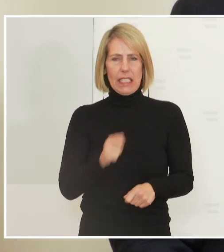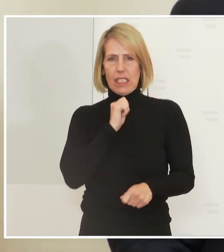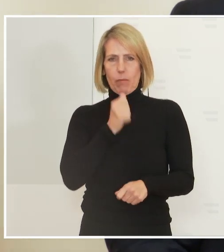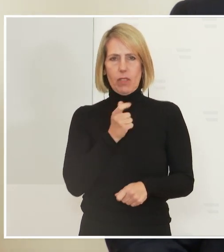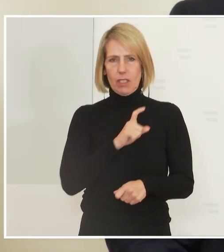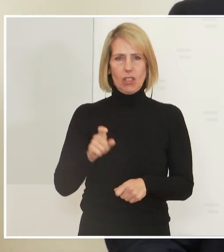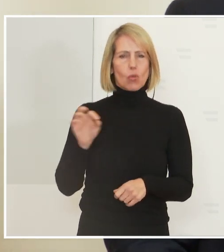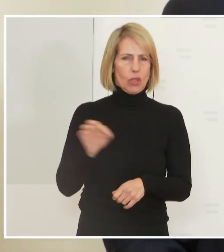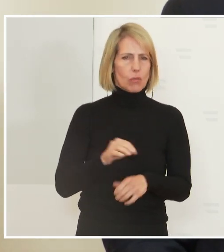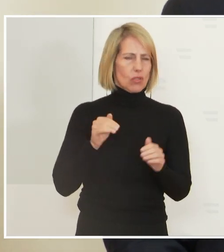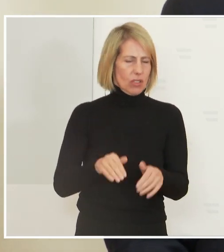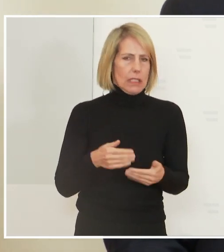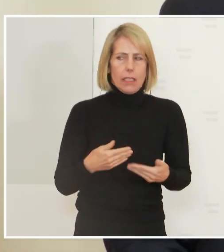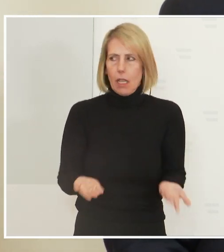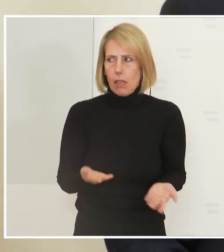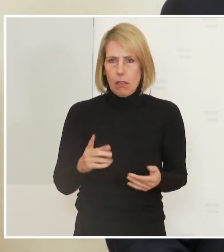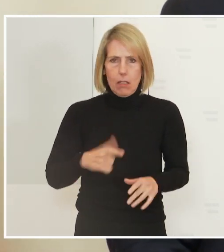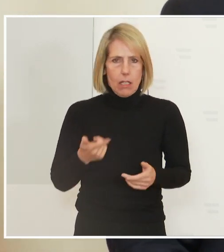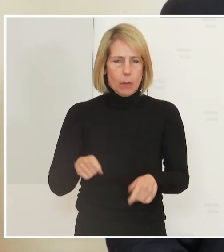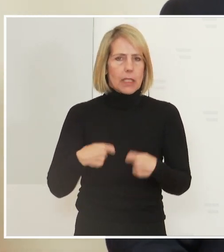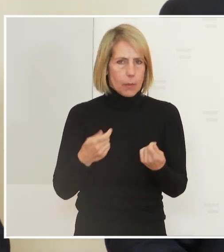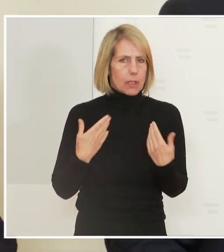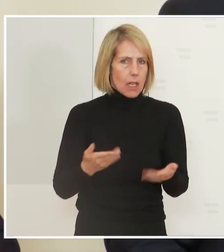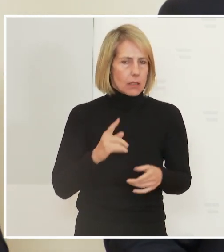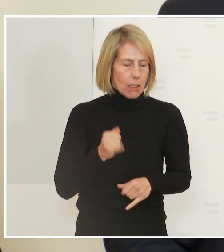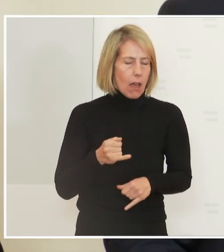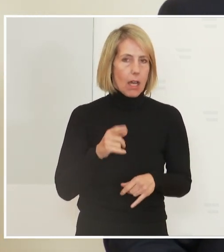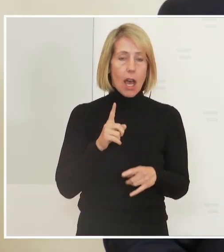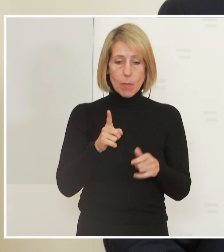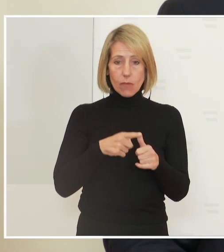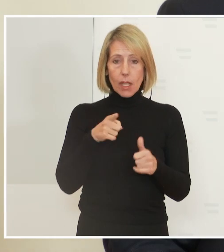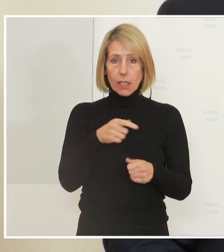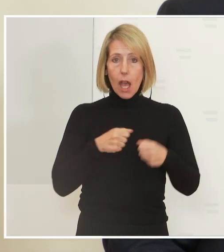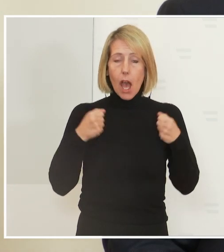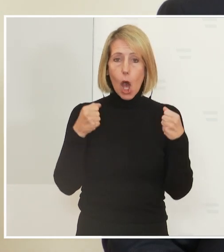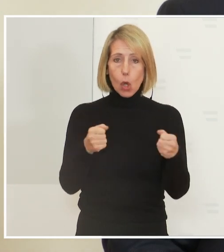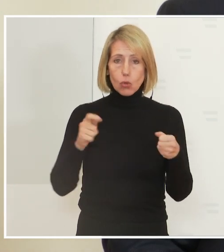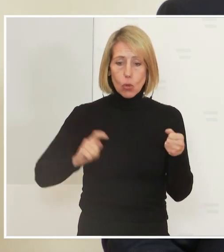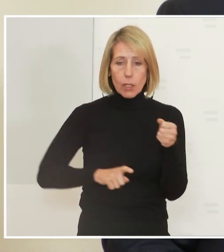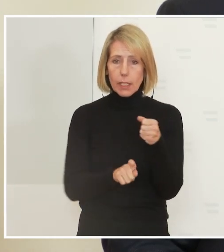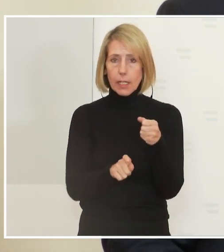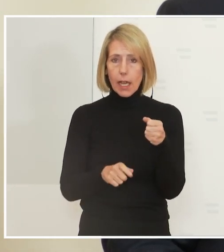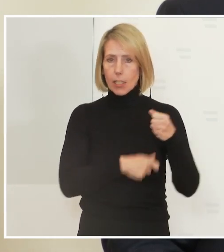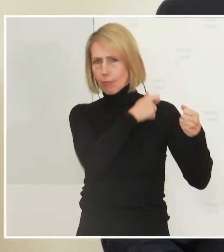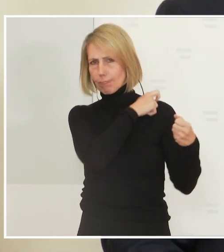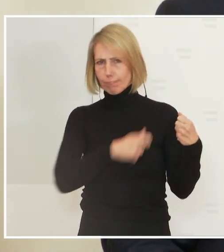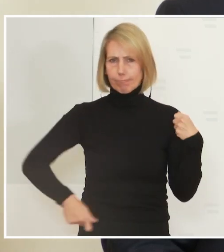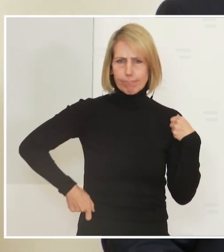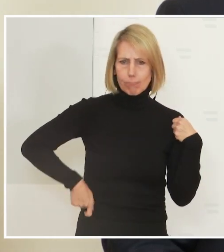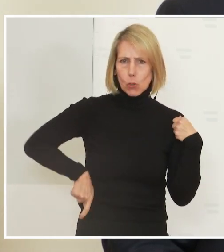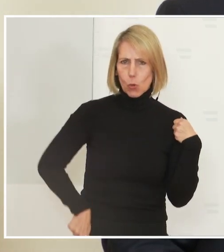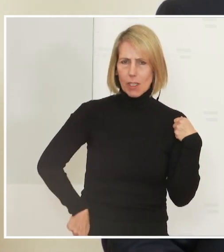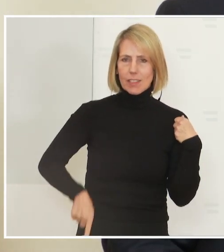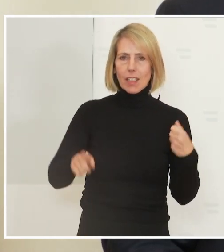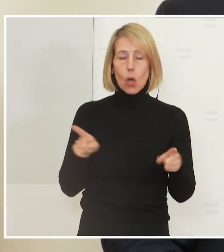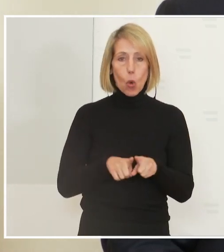es nie im Leben. Unser nirgendwo im Leben. Aber wenn Sie in ein Auto steigen, dann legen Sie einen Gurt an. Wenn Sie ein Motorrad setzen, dann